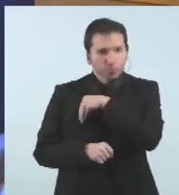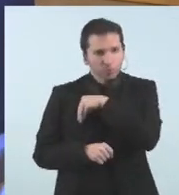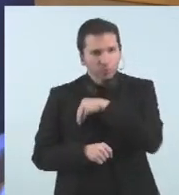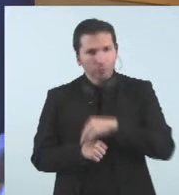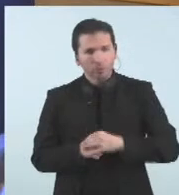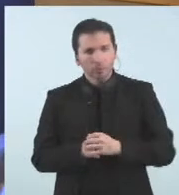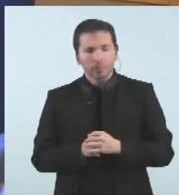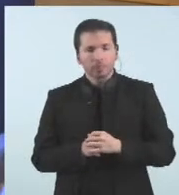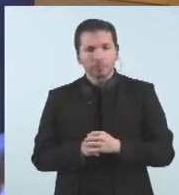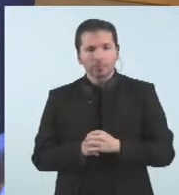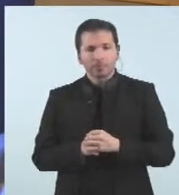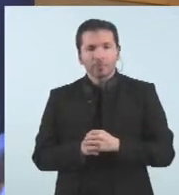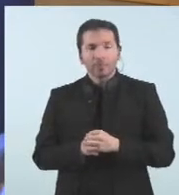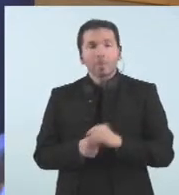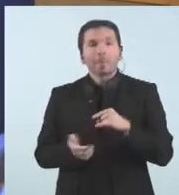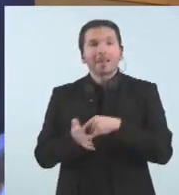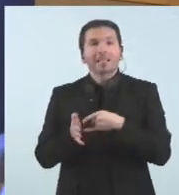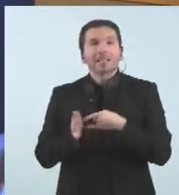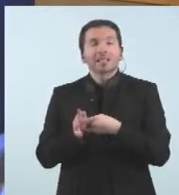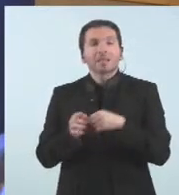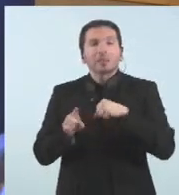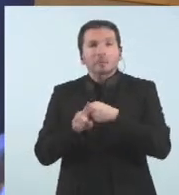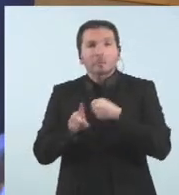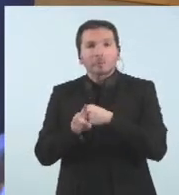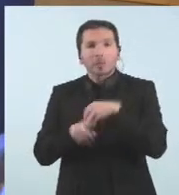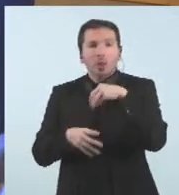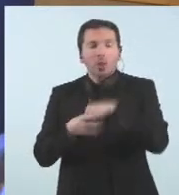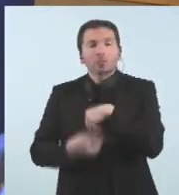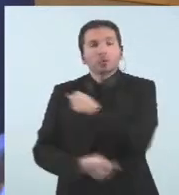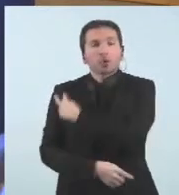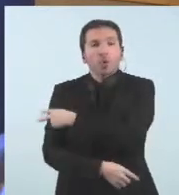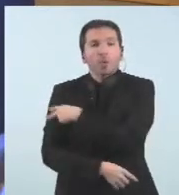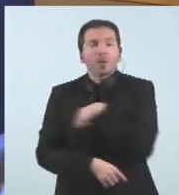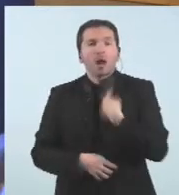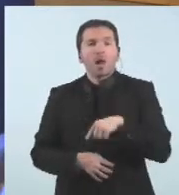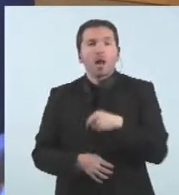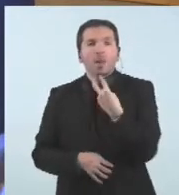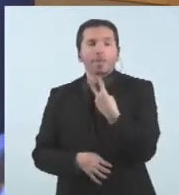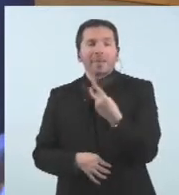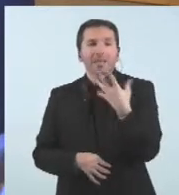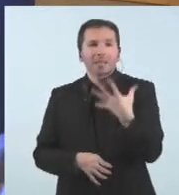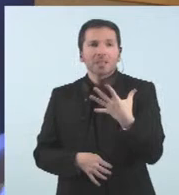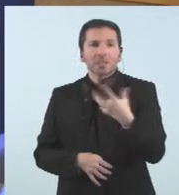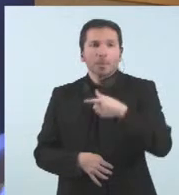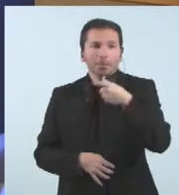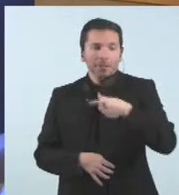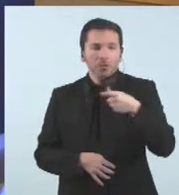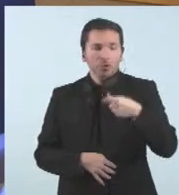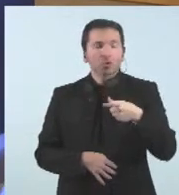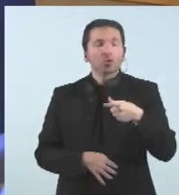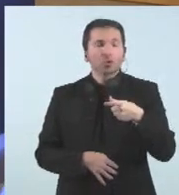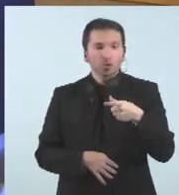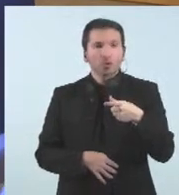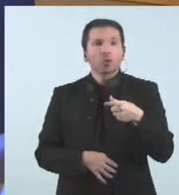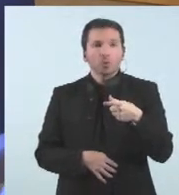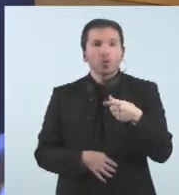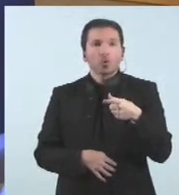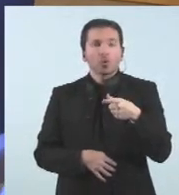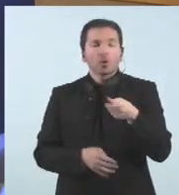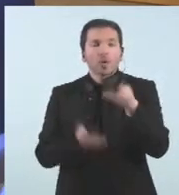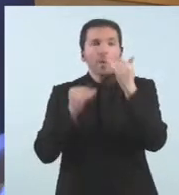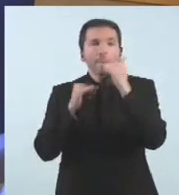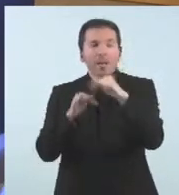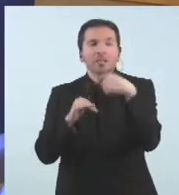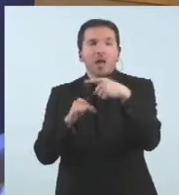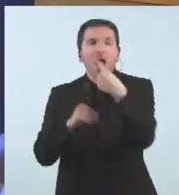El sistema sanitari, però això és sobre el sistema sanitari. Sobre l'hospital tenim 25 pacients, per tant, a planta en tenim 13.